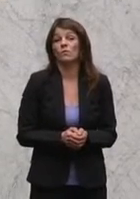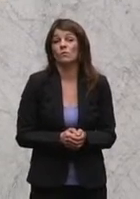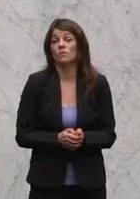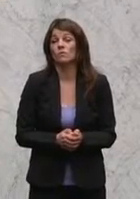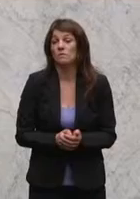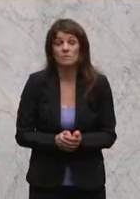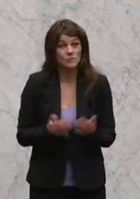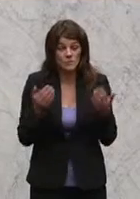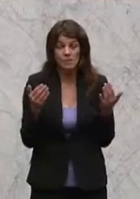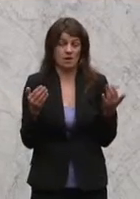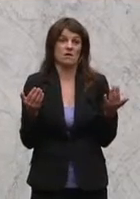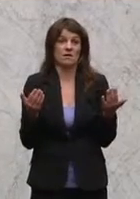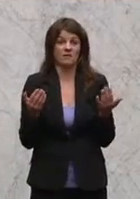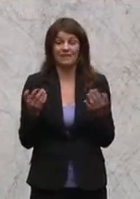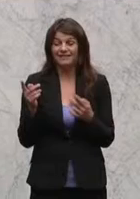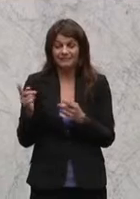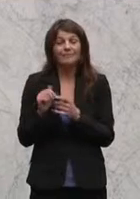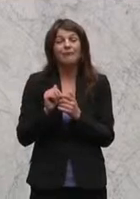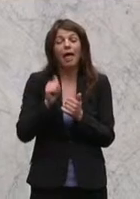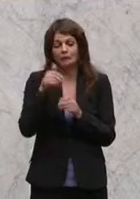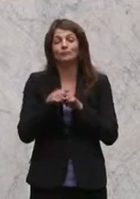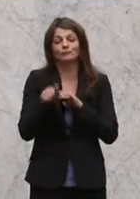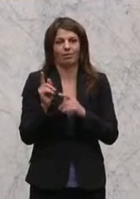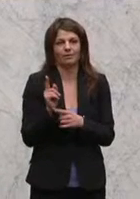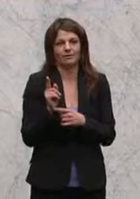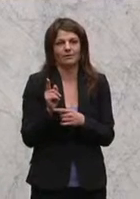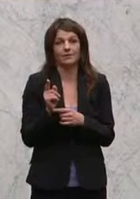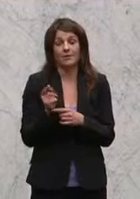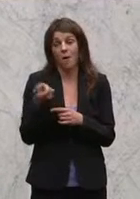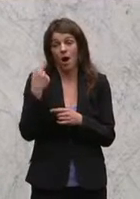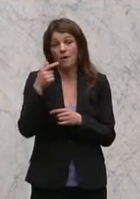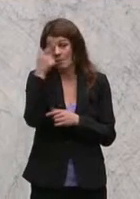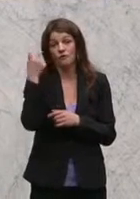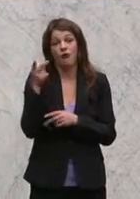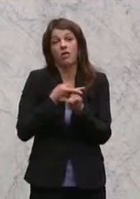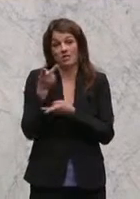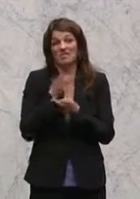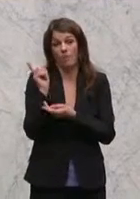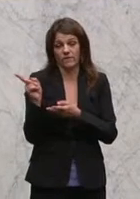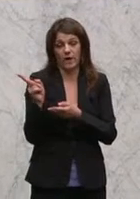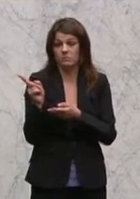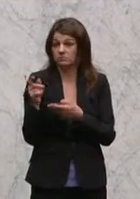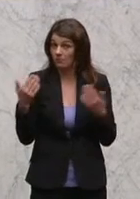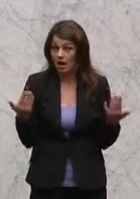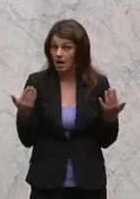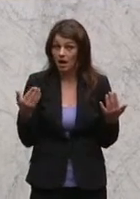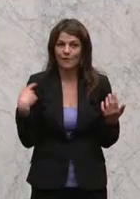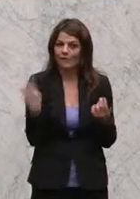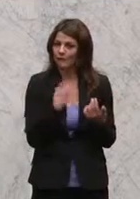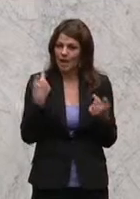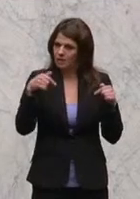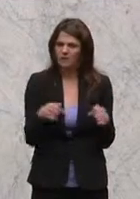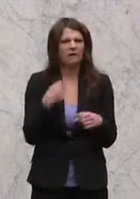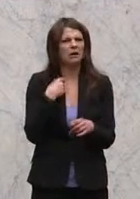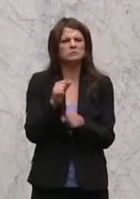Und das ist erst der Anfang einer humanistischen Katastrophe, die wir wahrscheinlich im Moment in diesem